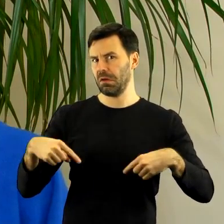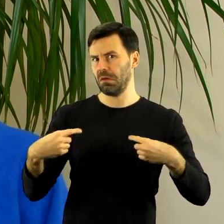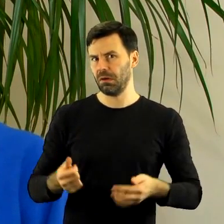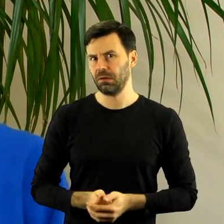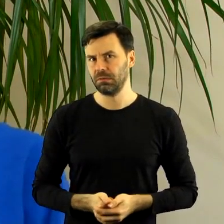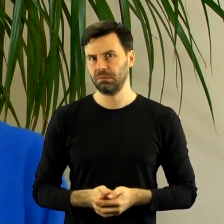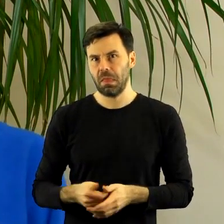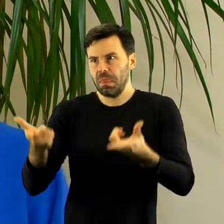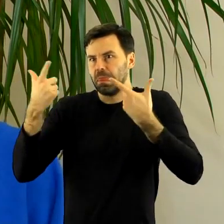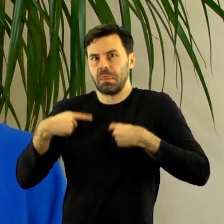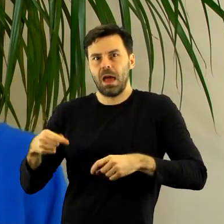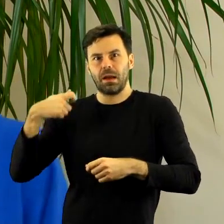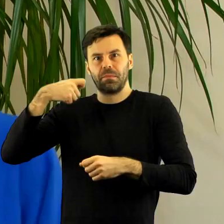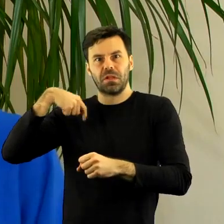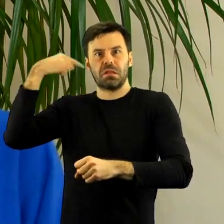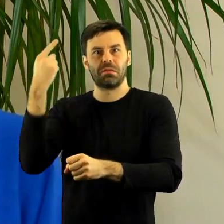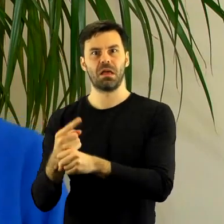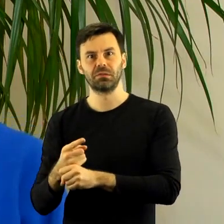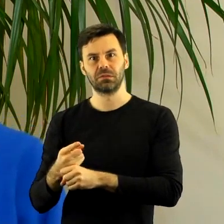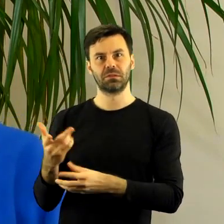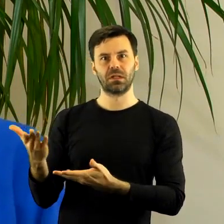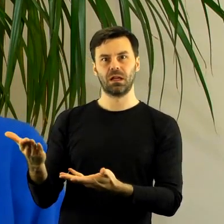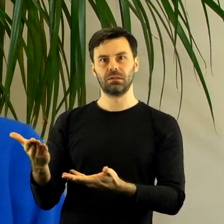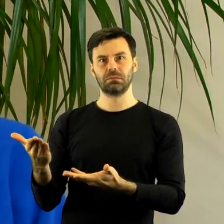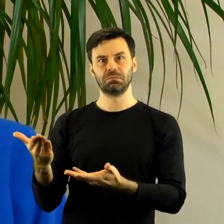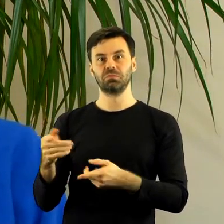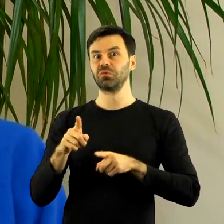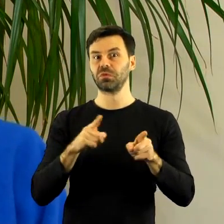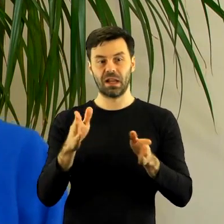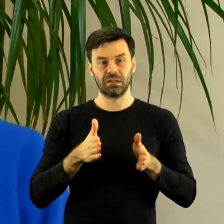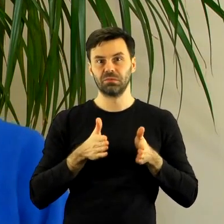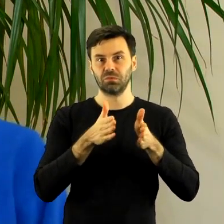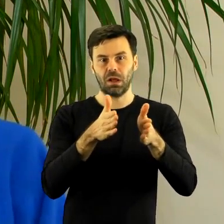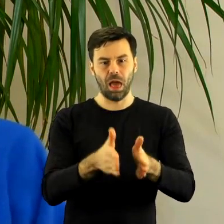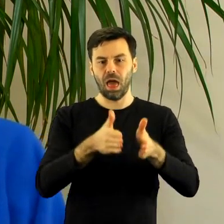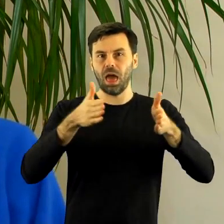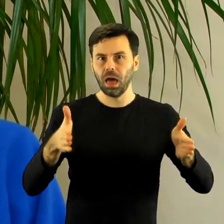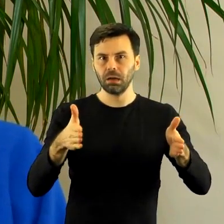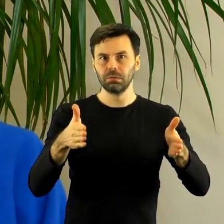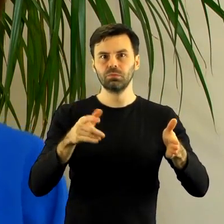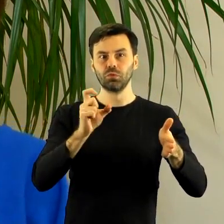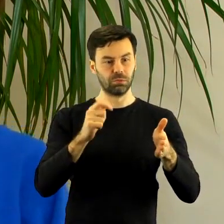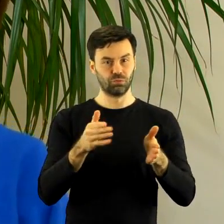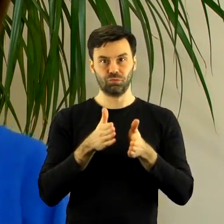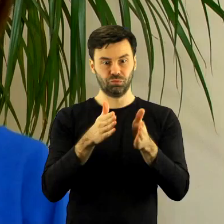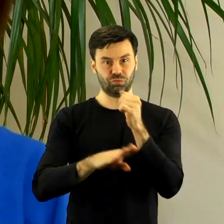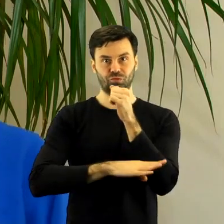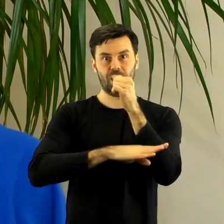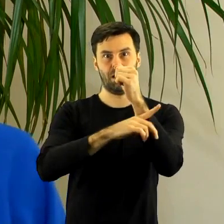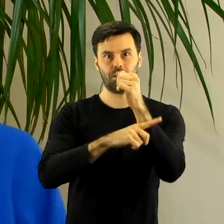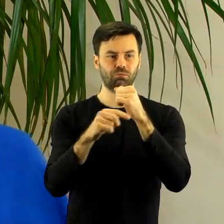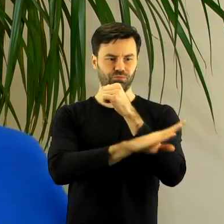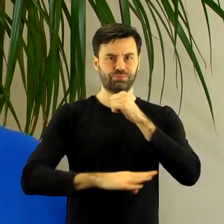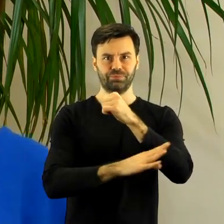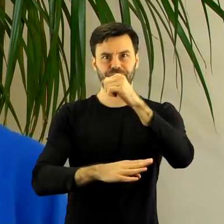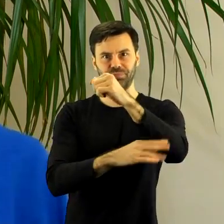też taka zaskoczenia, przypadkiem odkryta, czyli decyzja o tym, że korzystamy ze schetynówek, żeby z nich korzystać